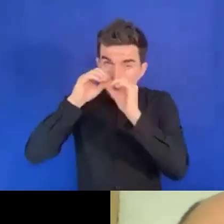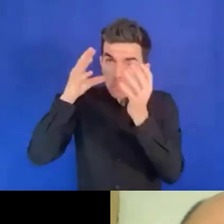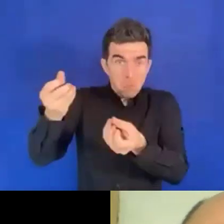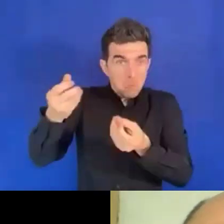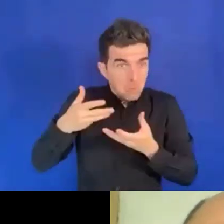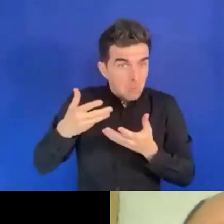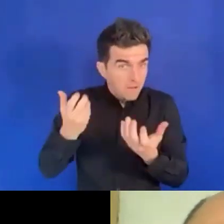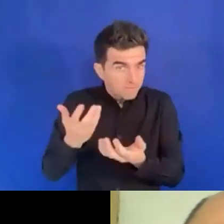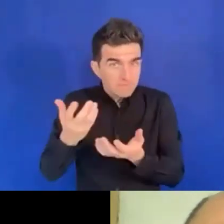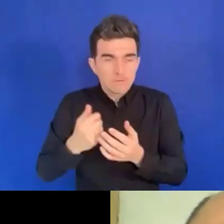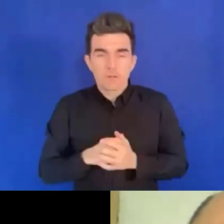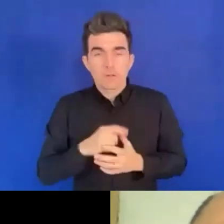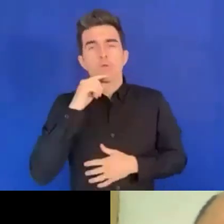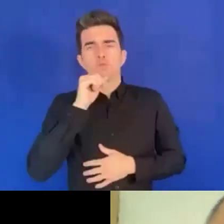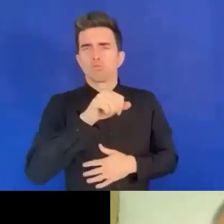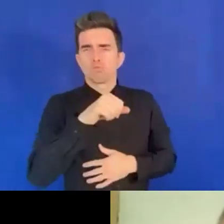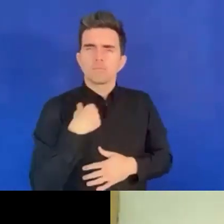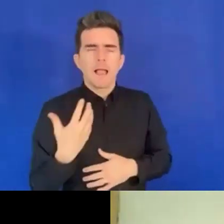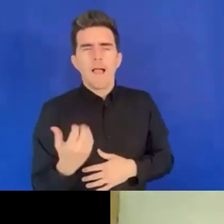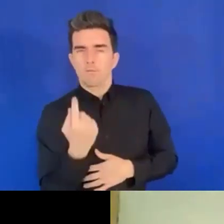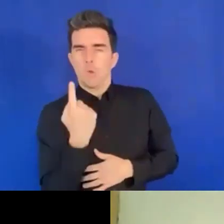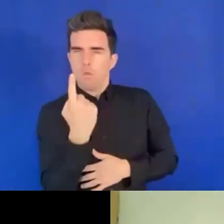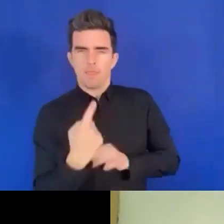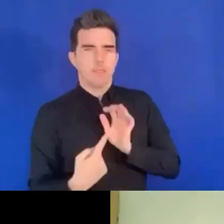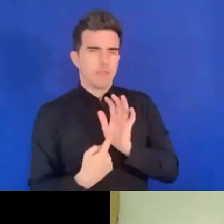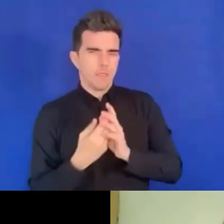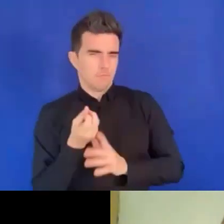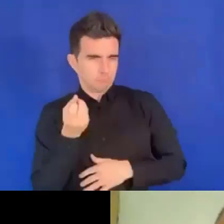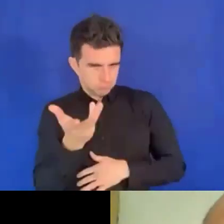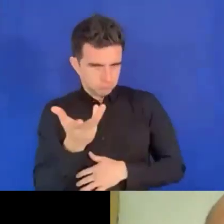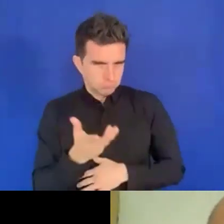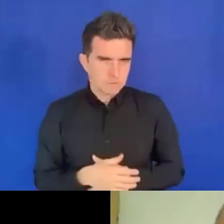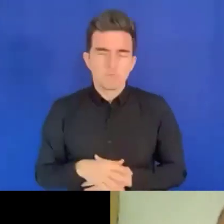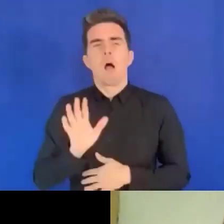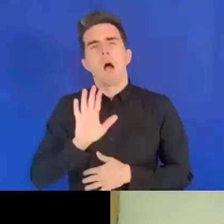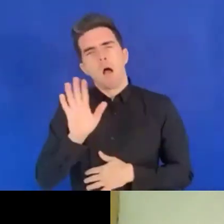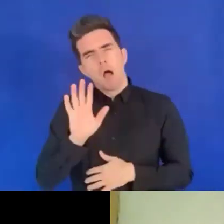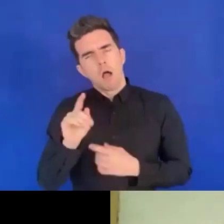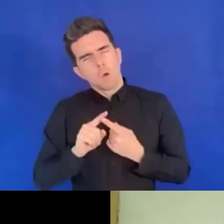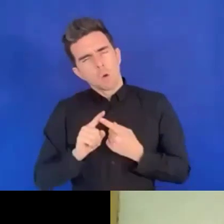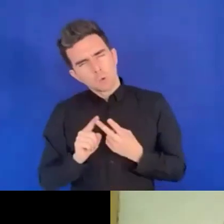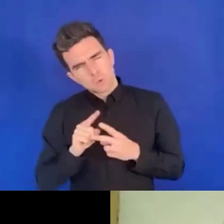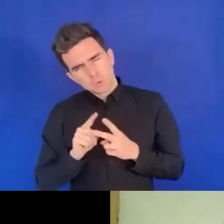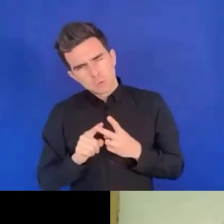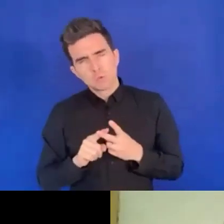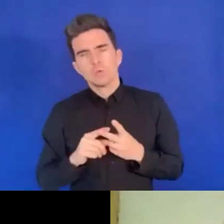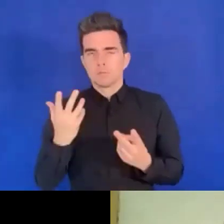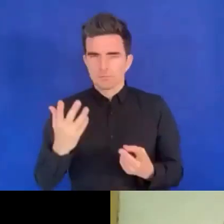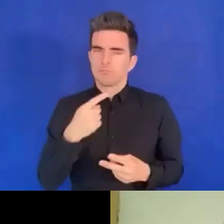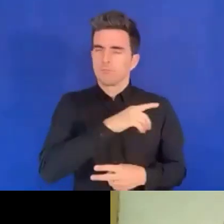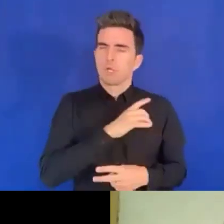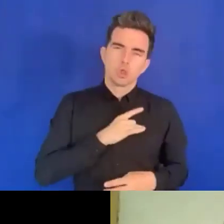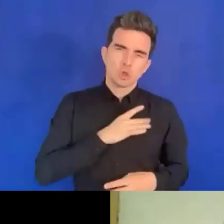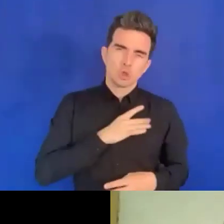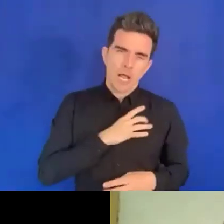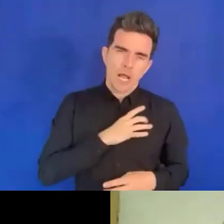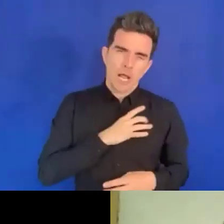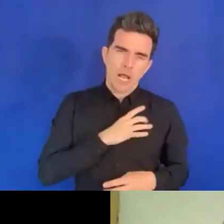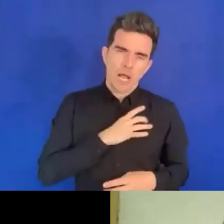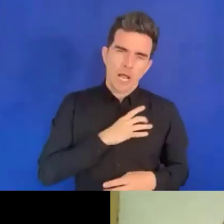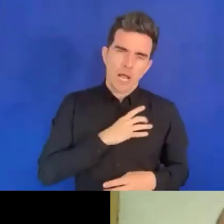en Chili, dans la ville Pénafou, c'est la ville où je réside.